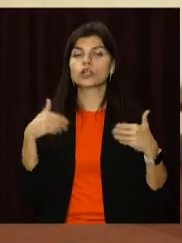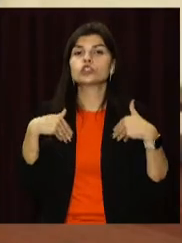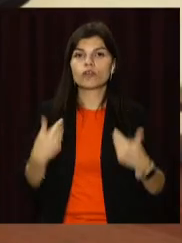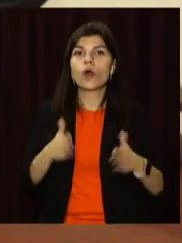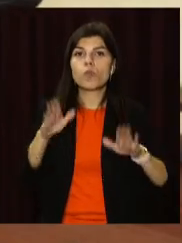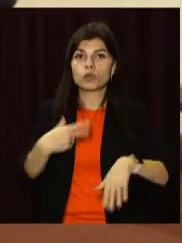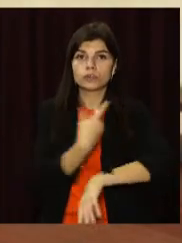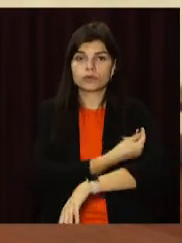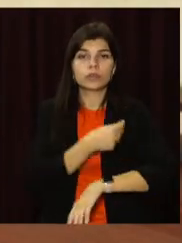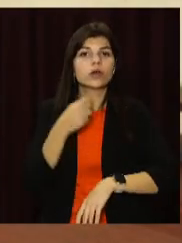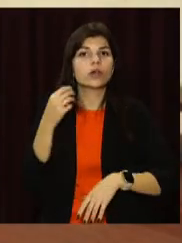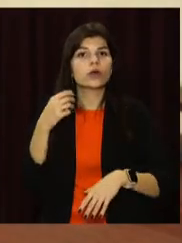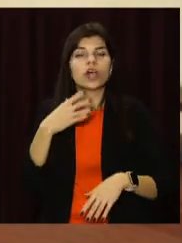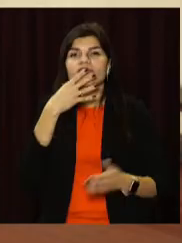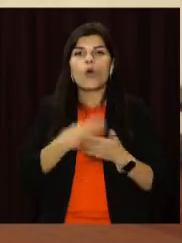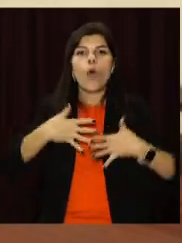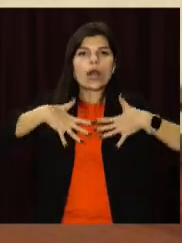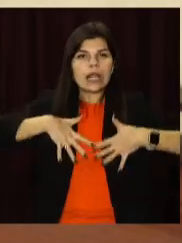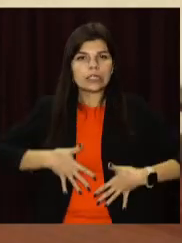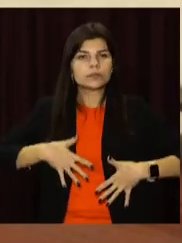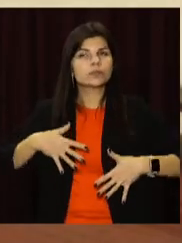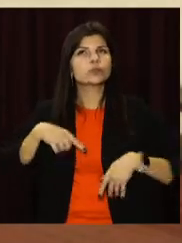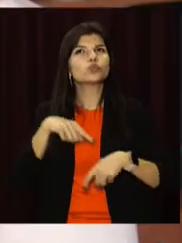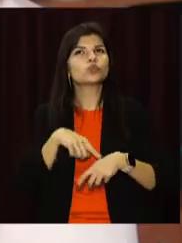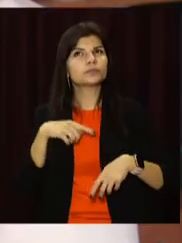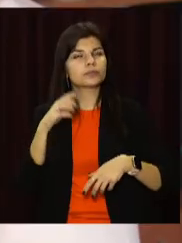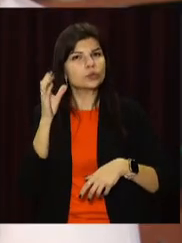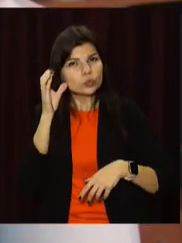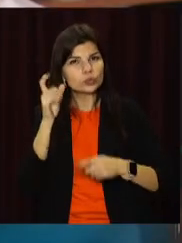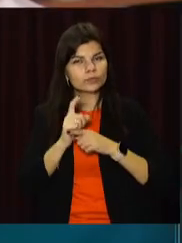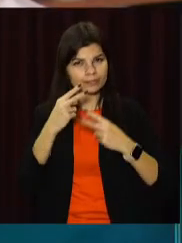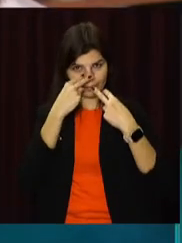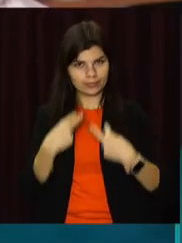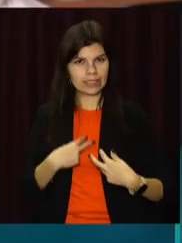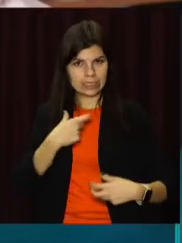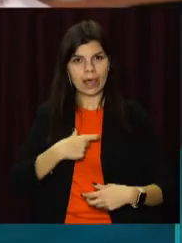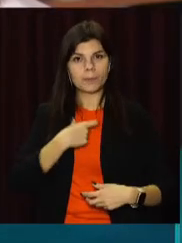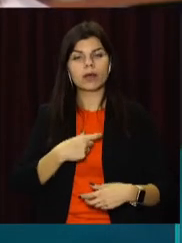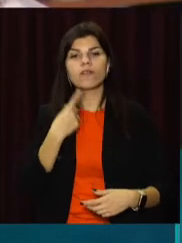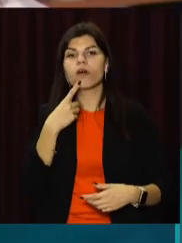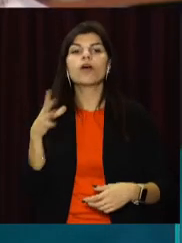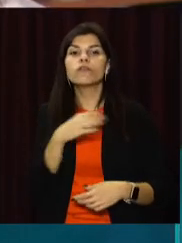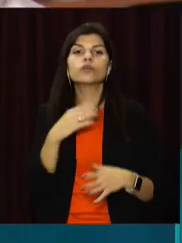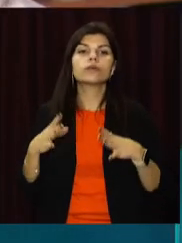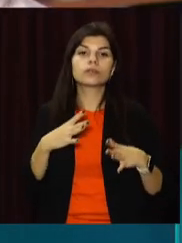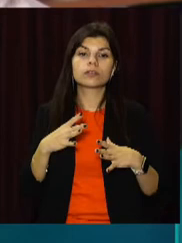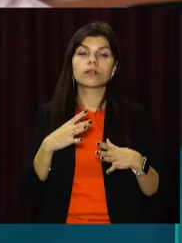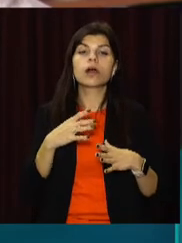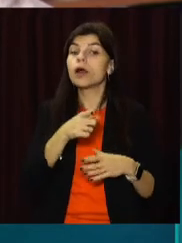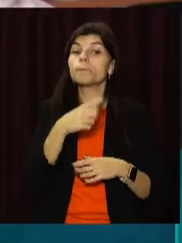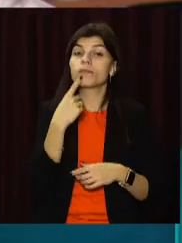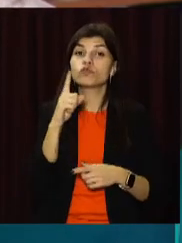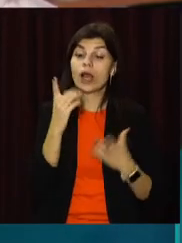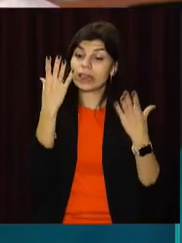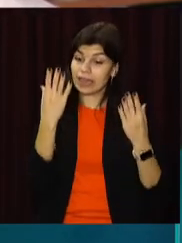після вакцинації дослухатися до свого організму. Всі практичні рекомендації, які тренувальні процесу прививки, кажуть, що